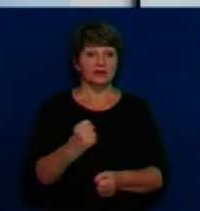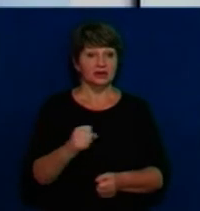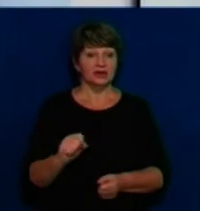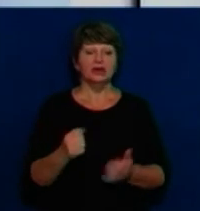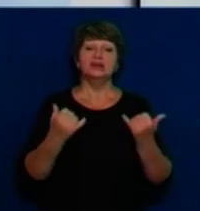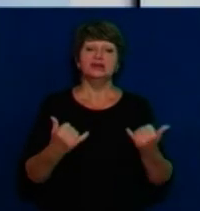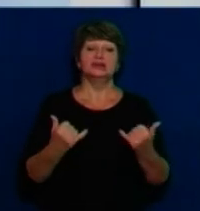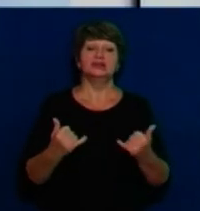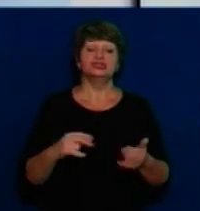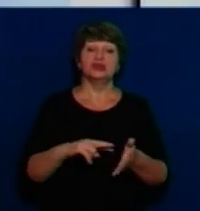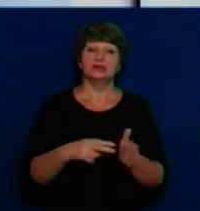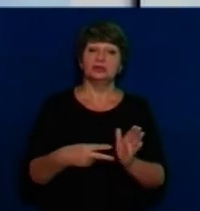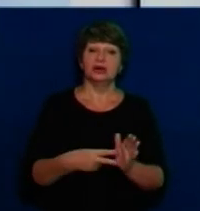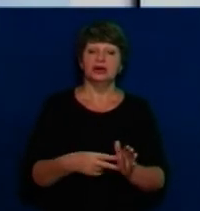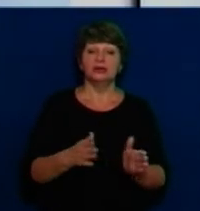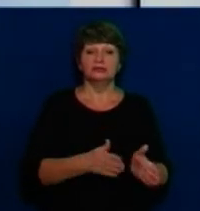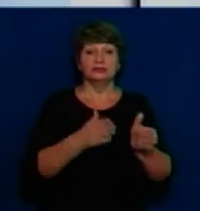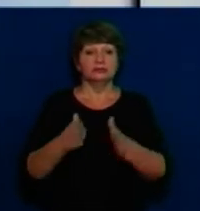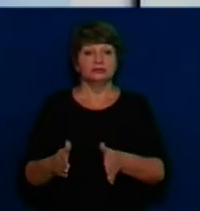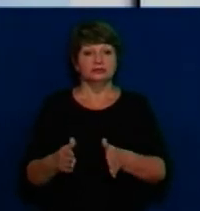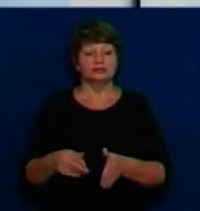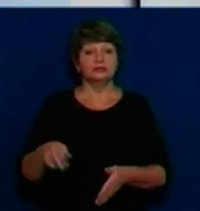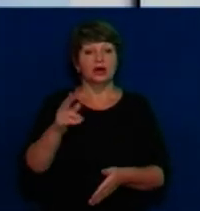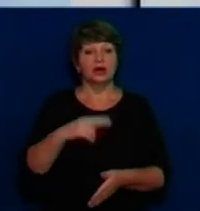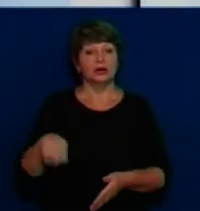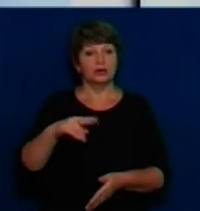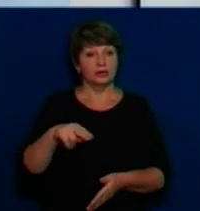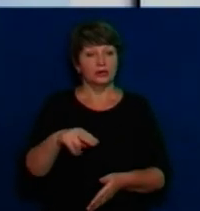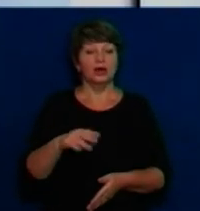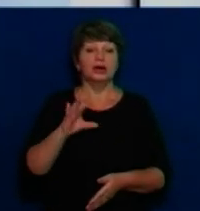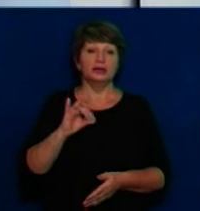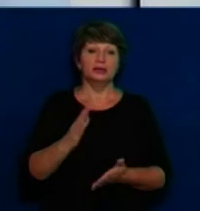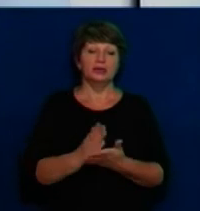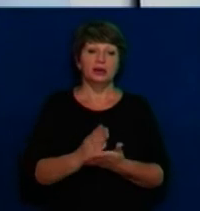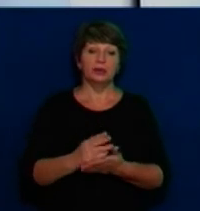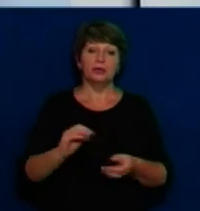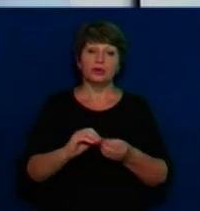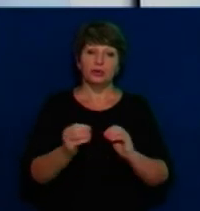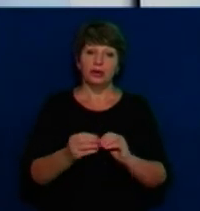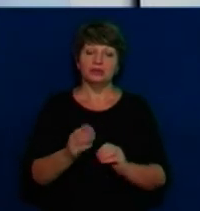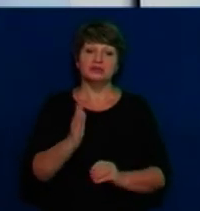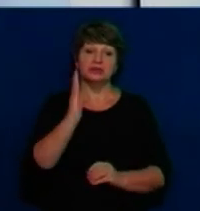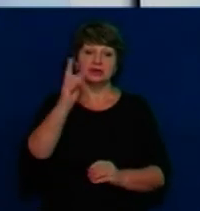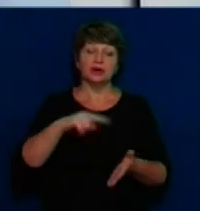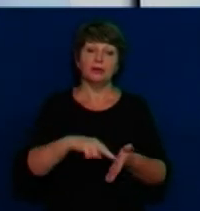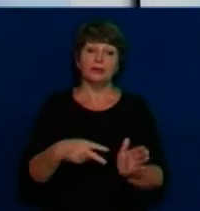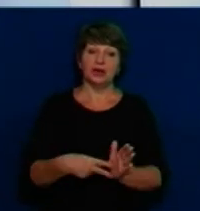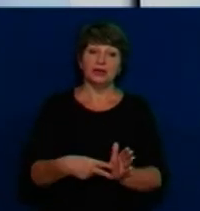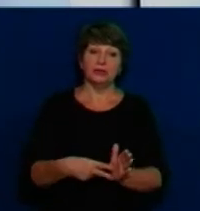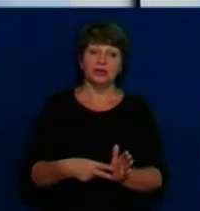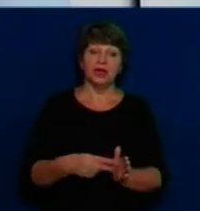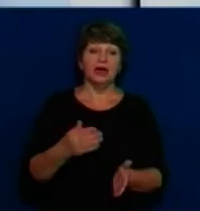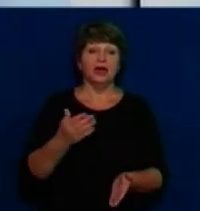зараз плануються вибори на грудень. І також маємо проблему із перспективним планом. Бо якщо не буде змін до перспективного плану обласною радою,